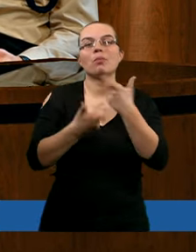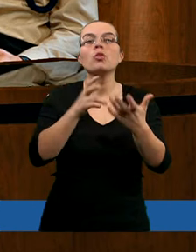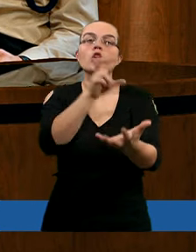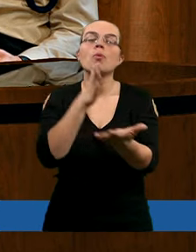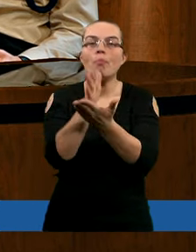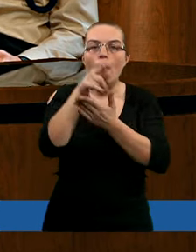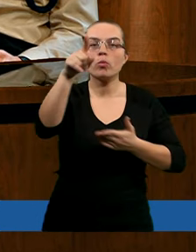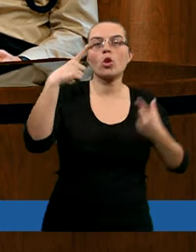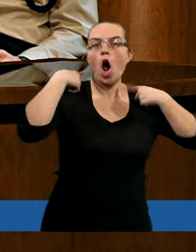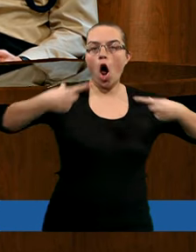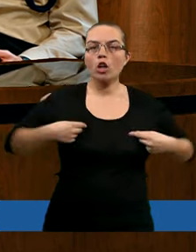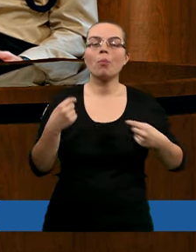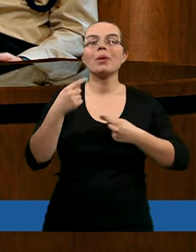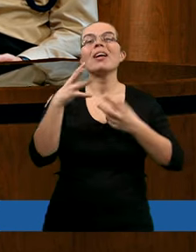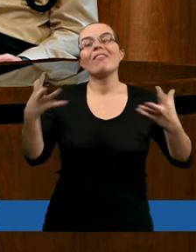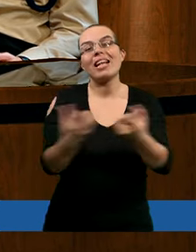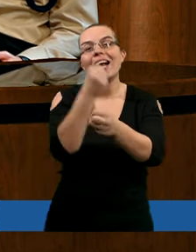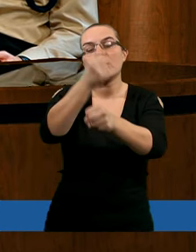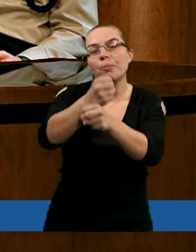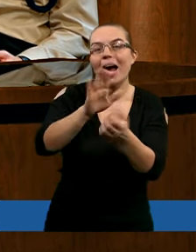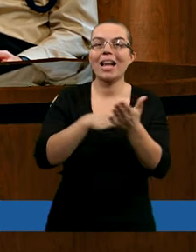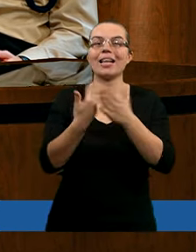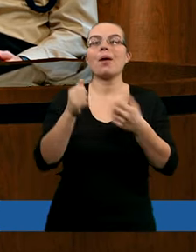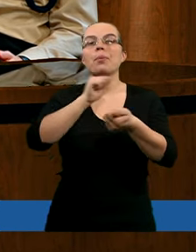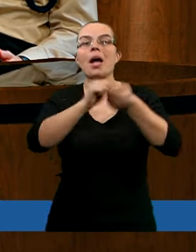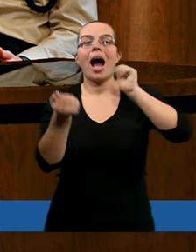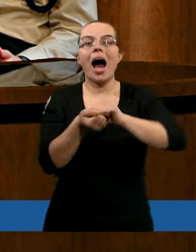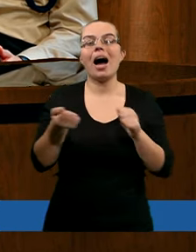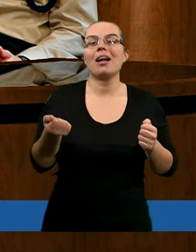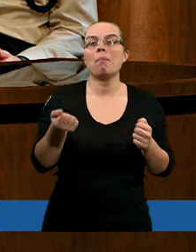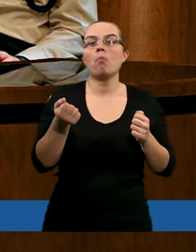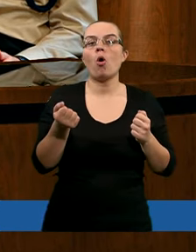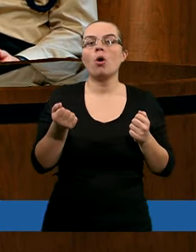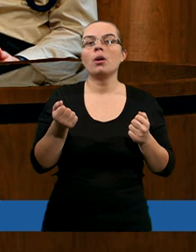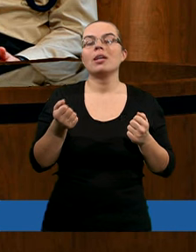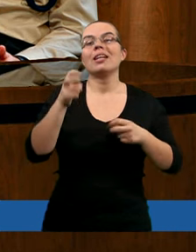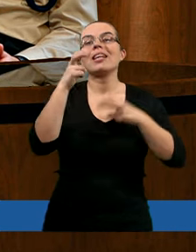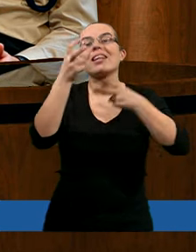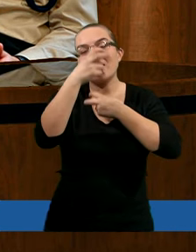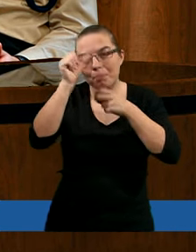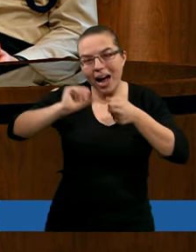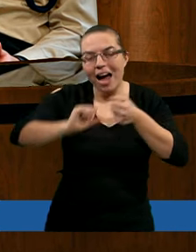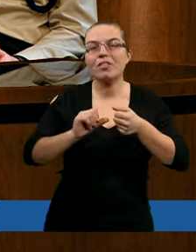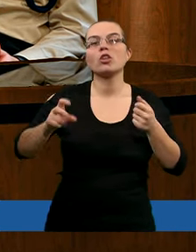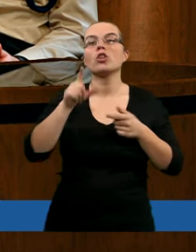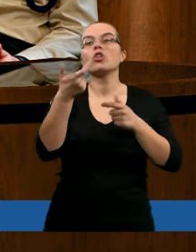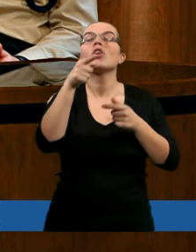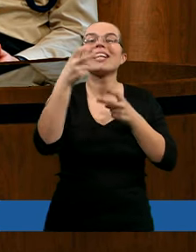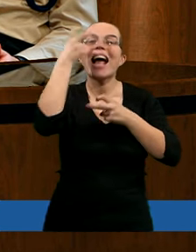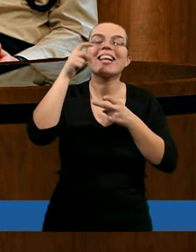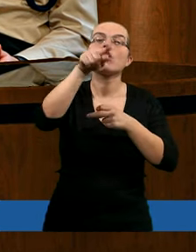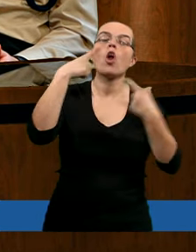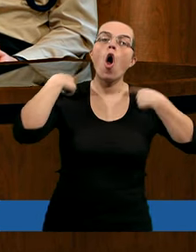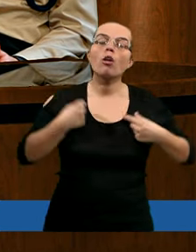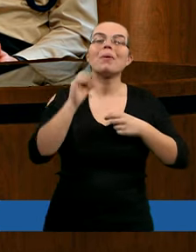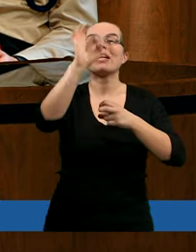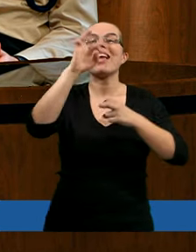pomóc takiej osobie w znalezieniu pracy, nie wiem, może powiedzieć, że zbadać, czym jest problem, po prostu zainteresować